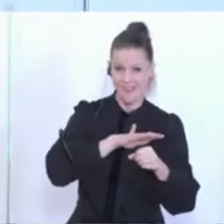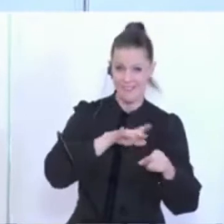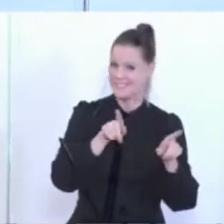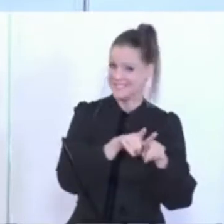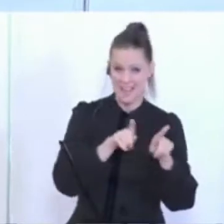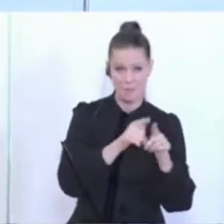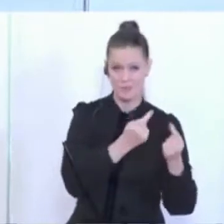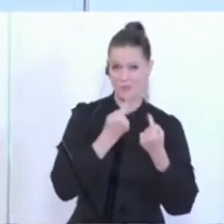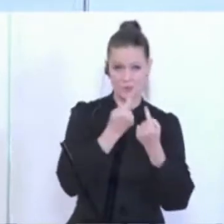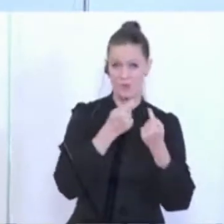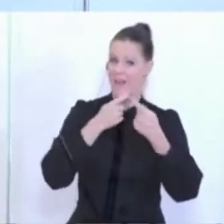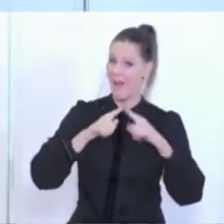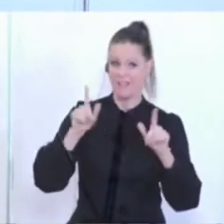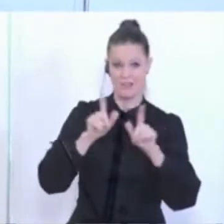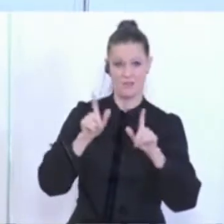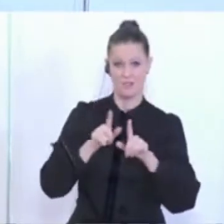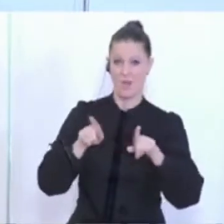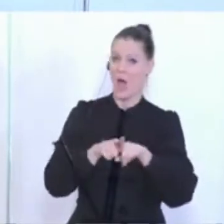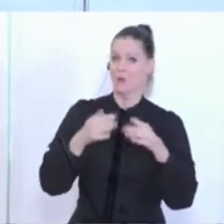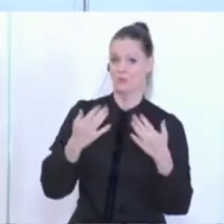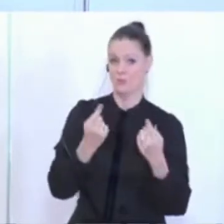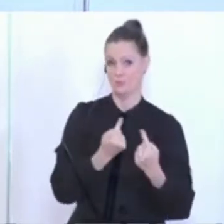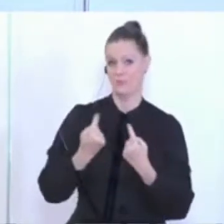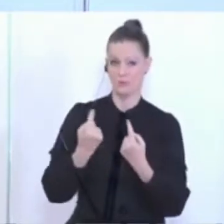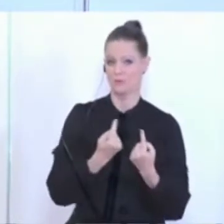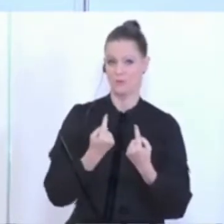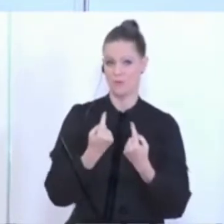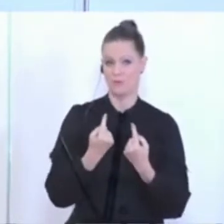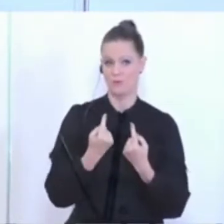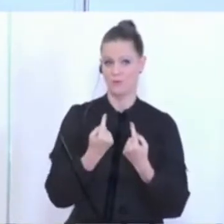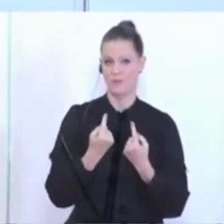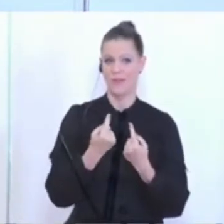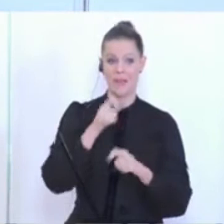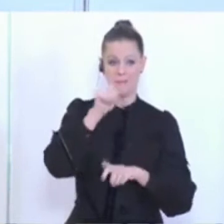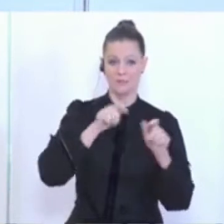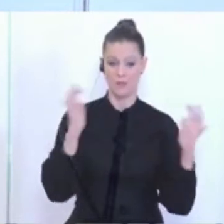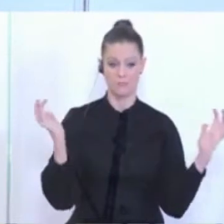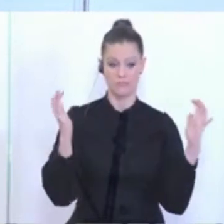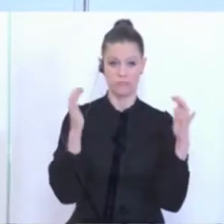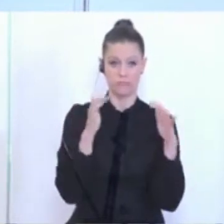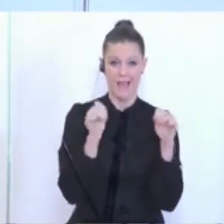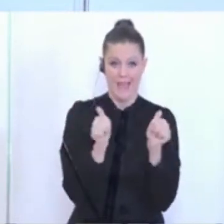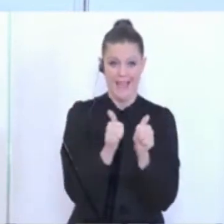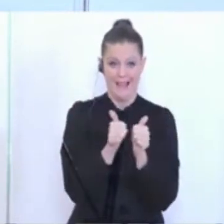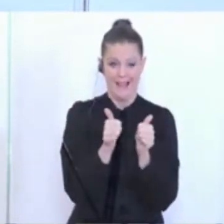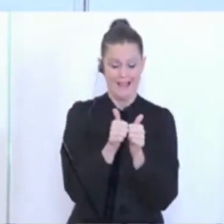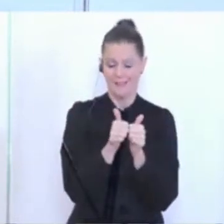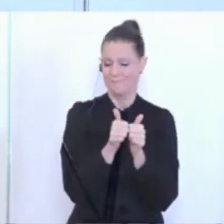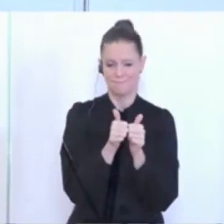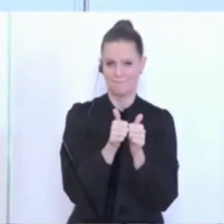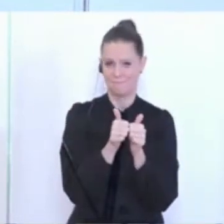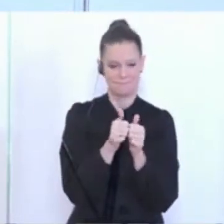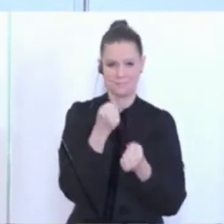für andere Arten von Veranstaltungen, dass es mit der Zusammenkunft von Menschen auf engerem Raum noch länger